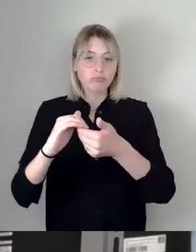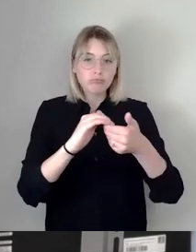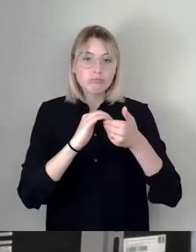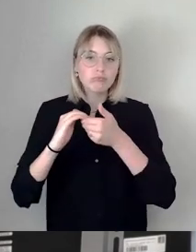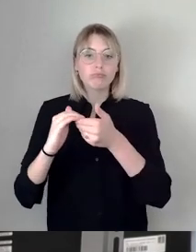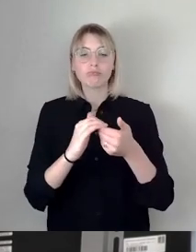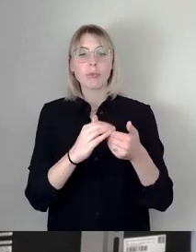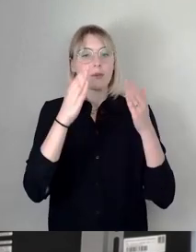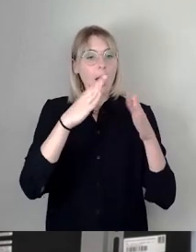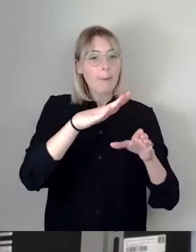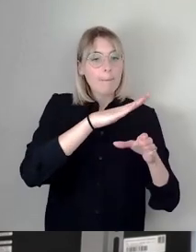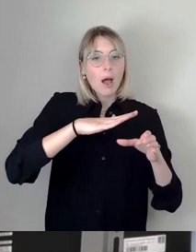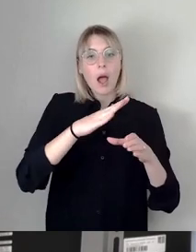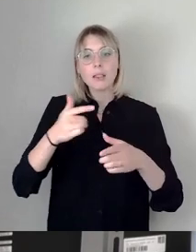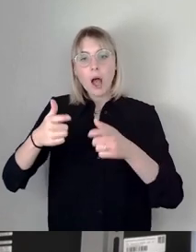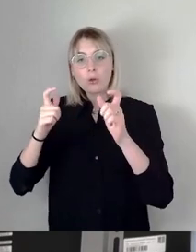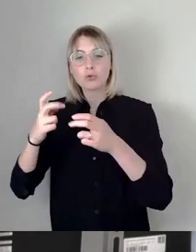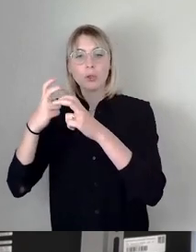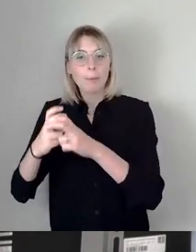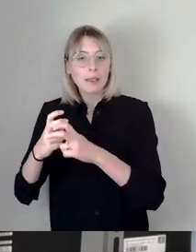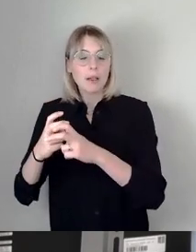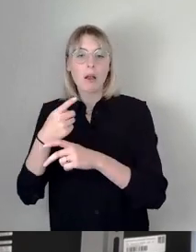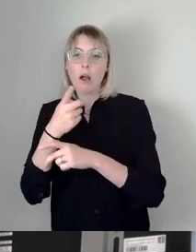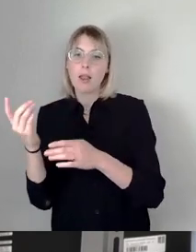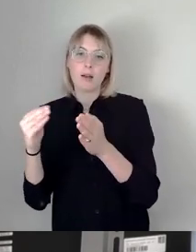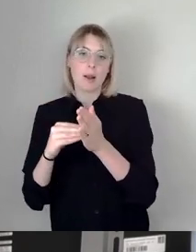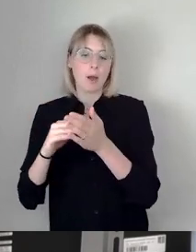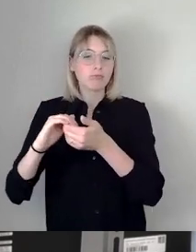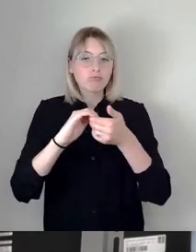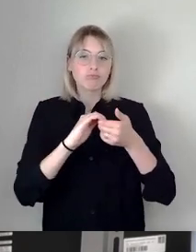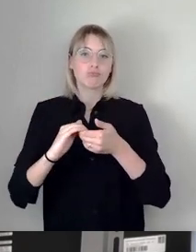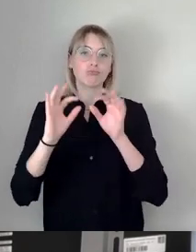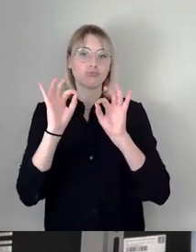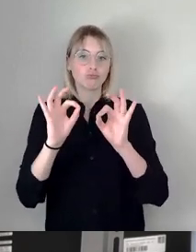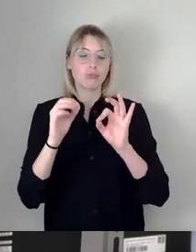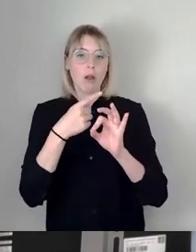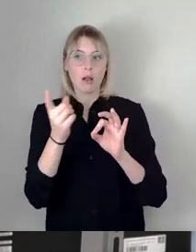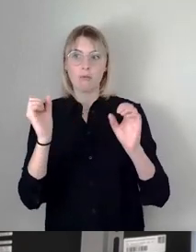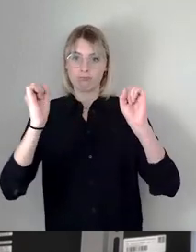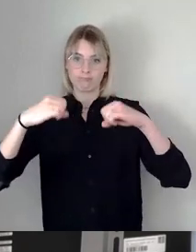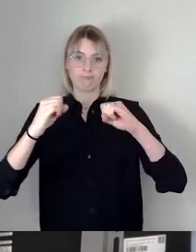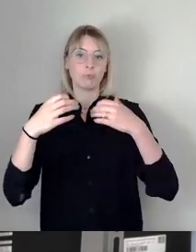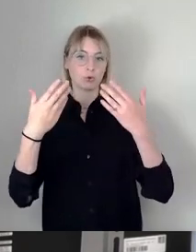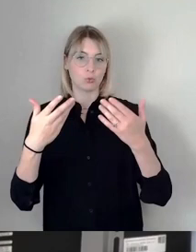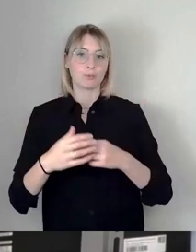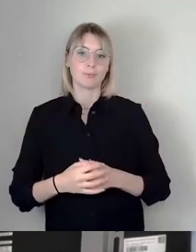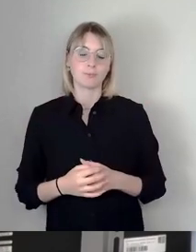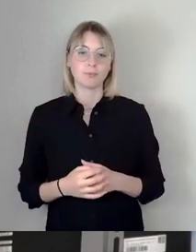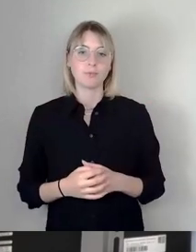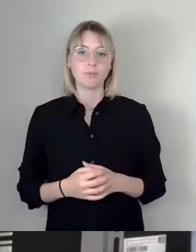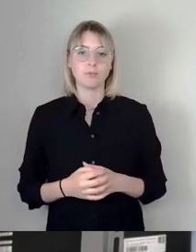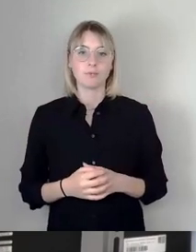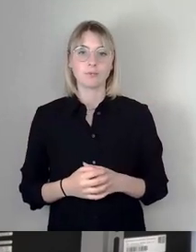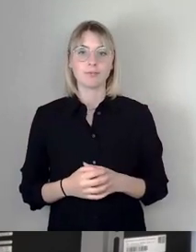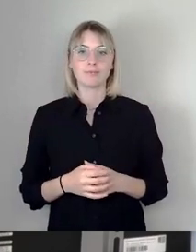Fachbereichen und den Ausschussmitgliedern, die fast immer in einer breiten Zustimmung hier im Rat münden. Das Ergebnis fachlicher